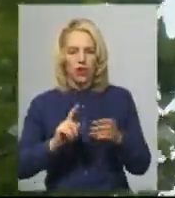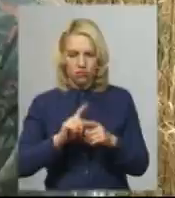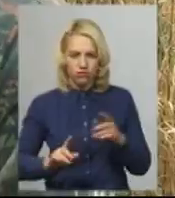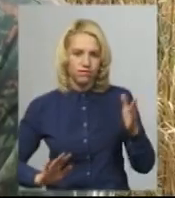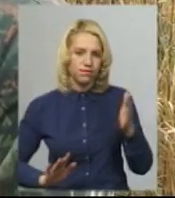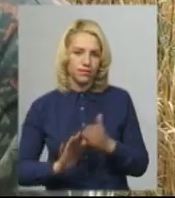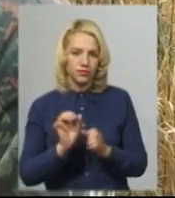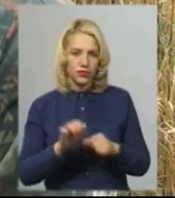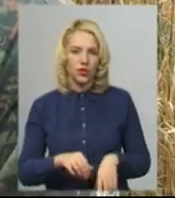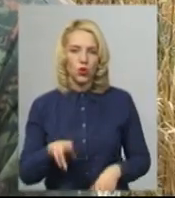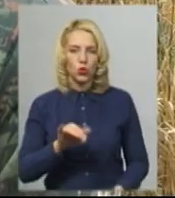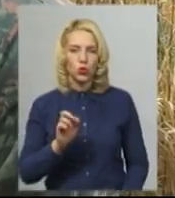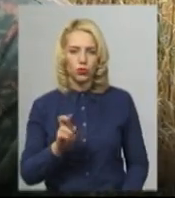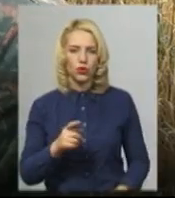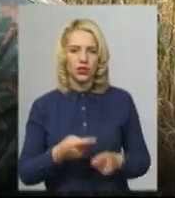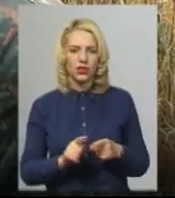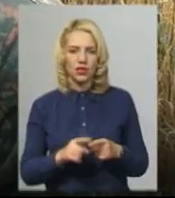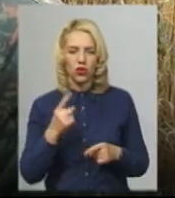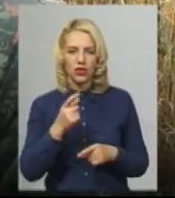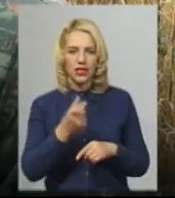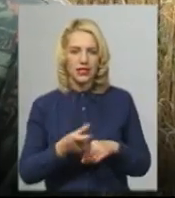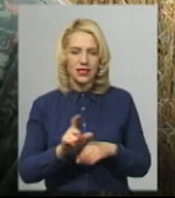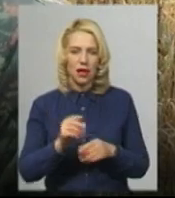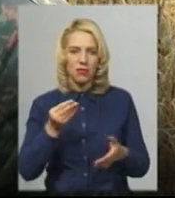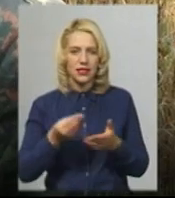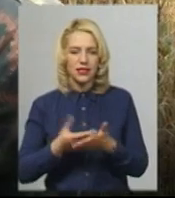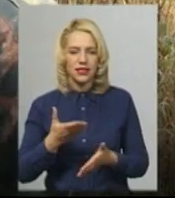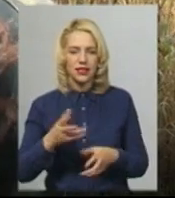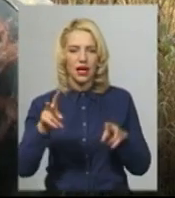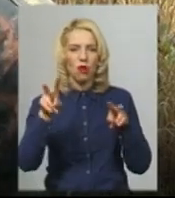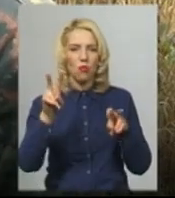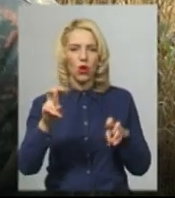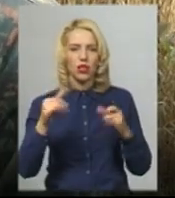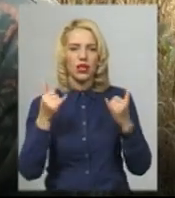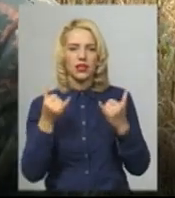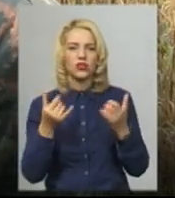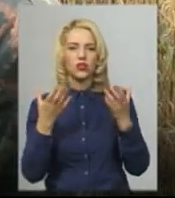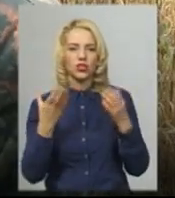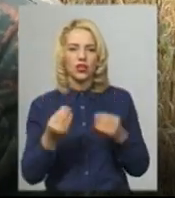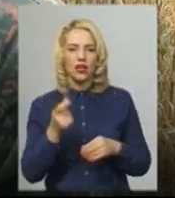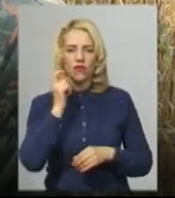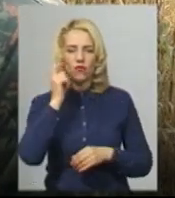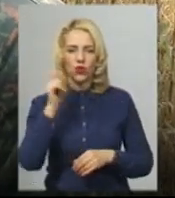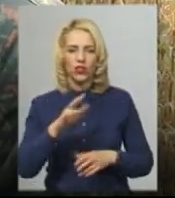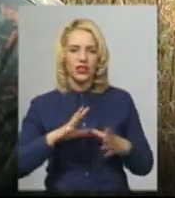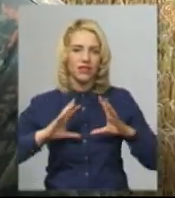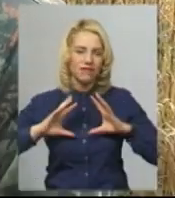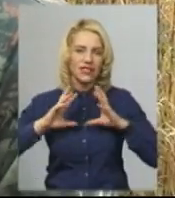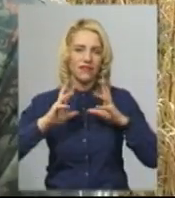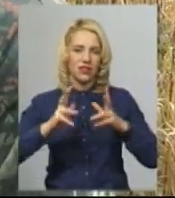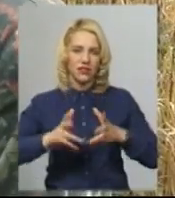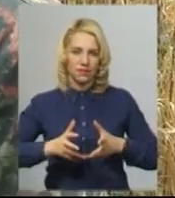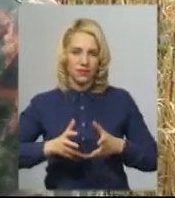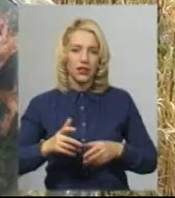Дуб – це одна із найцінних порід на сьогоднішній день, як в Україні, так і взагалі у світі.